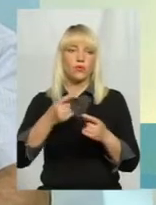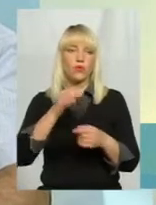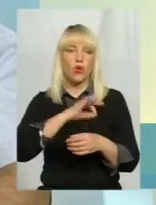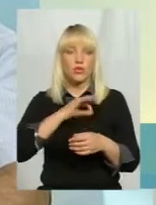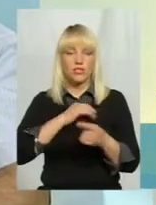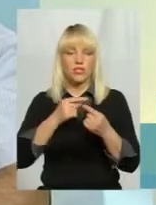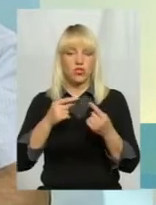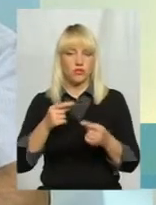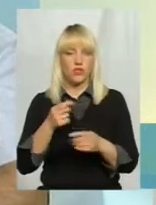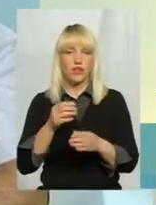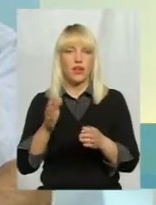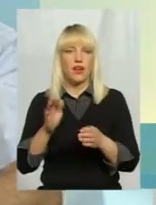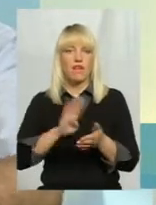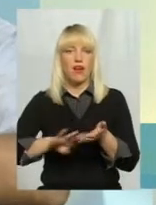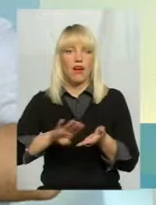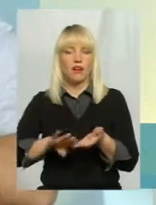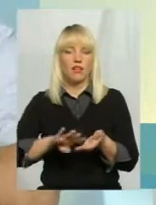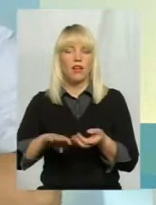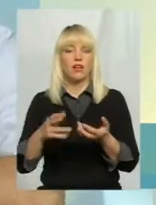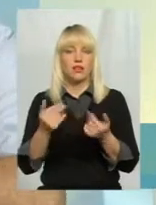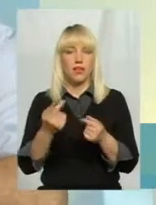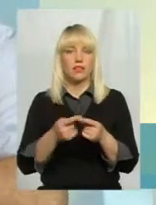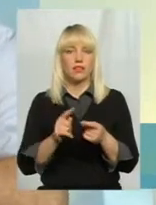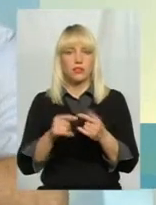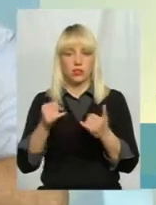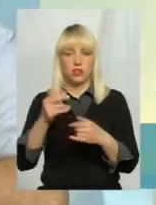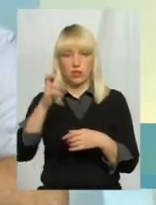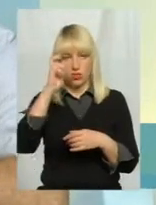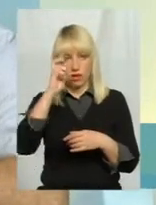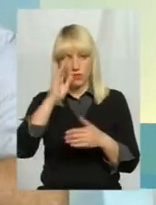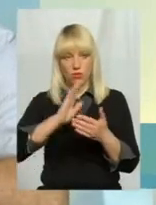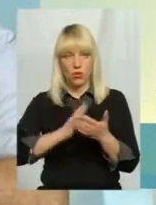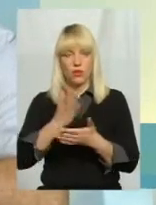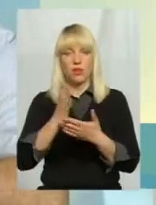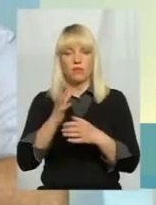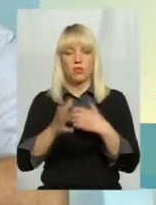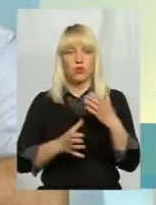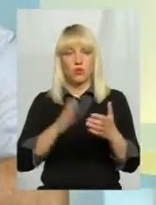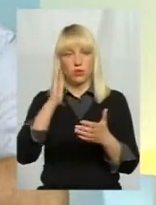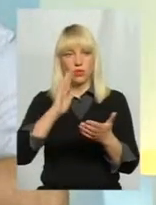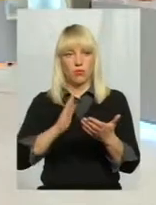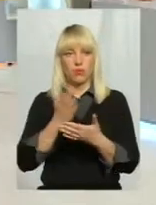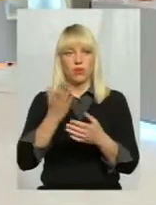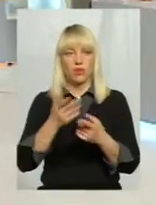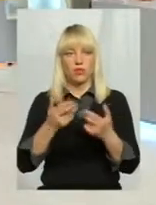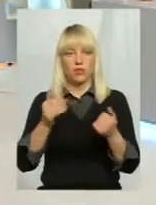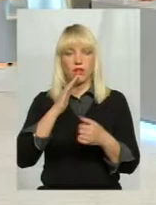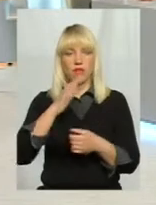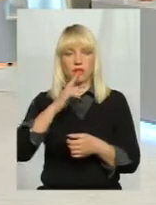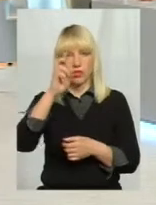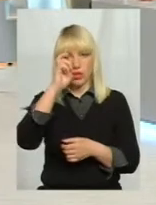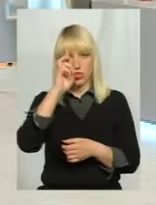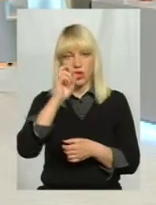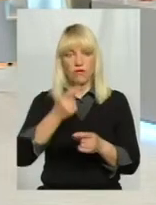Скажімо, сьогодні, так, сьогодні є державна політика, сьогодні є міжнародна політика, яку визнала наша держава, вона